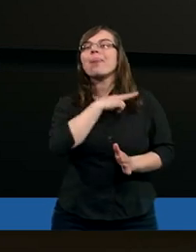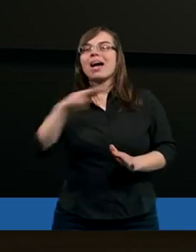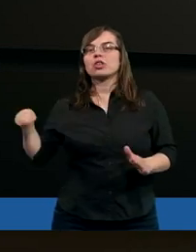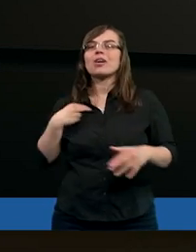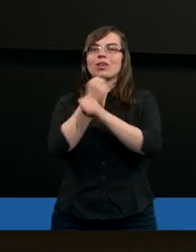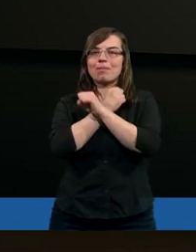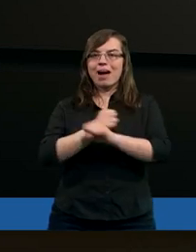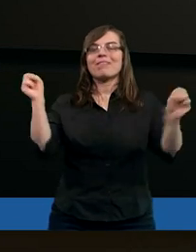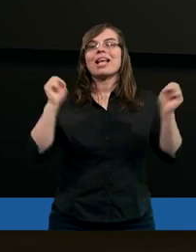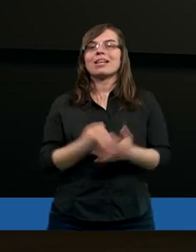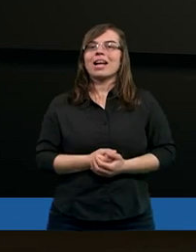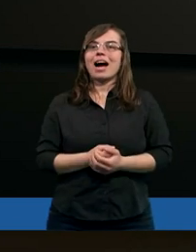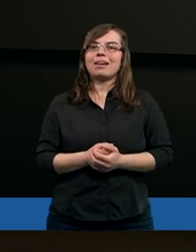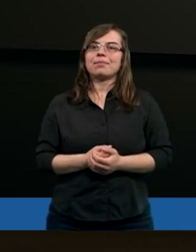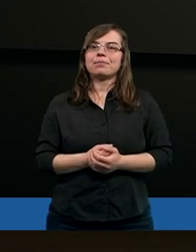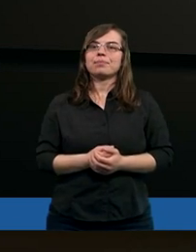zbawienia.